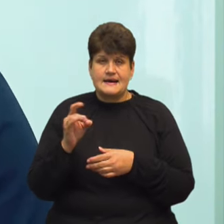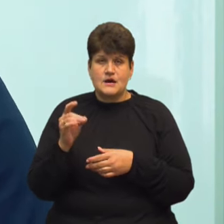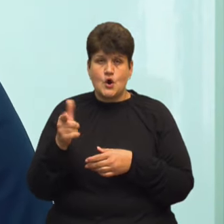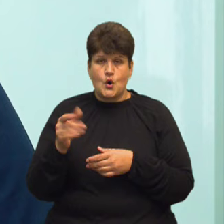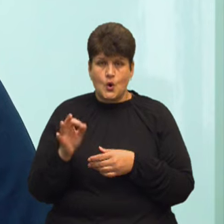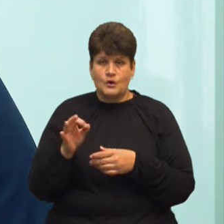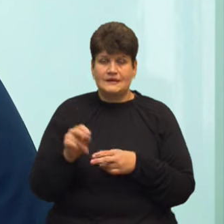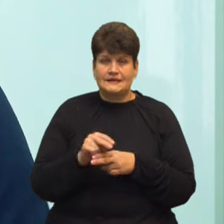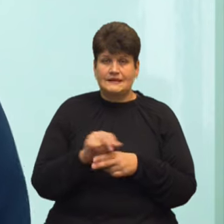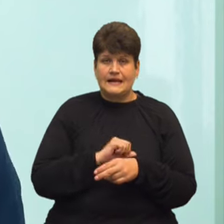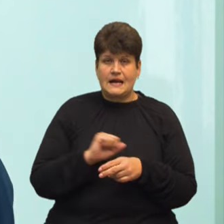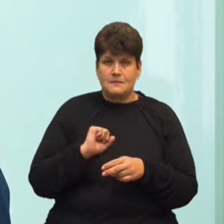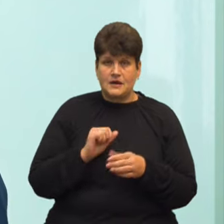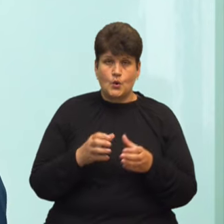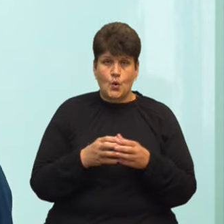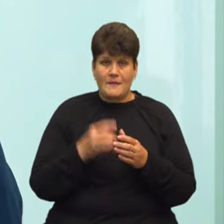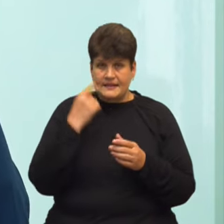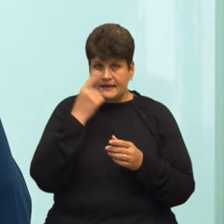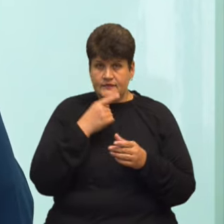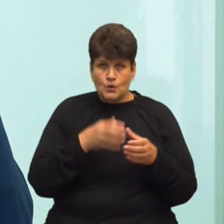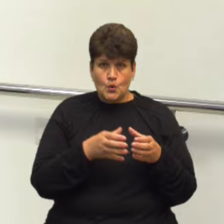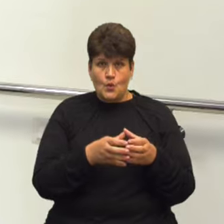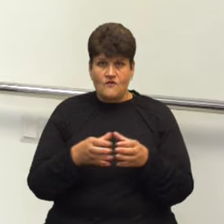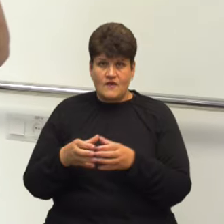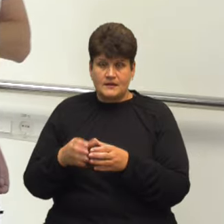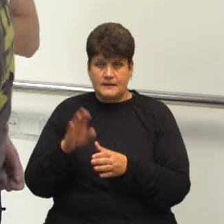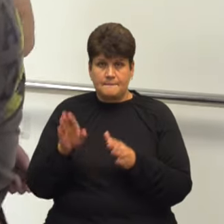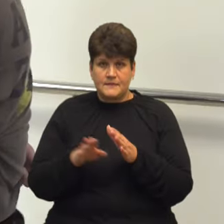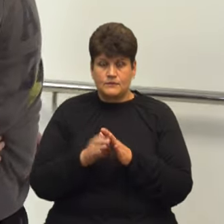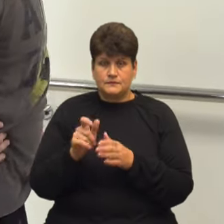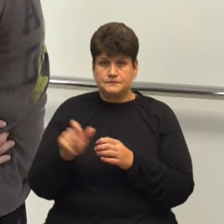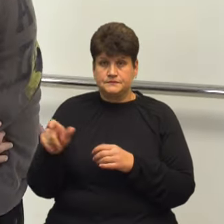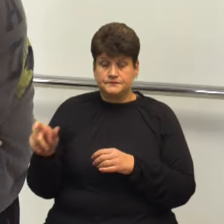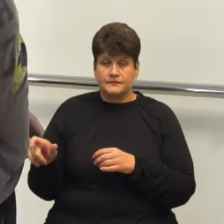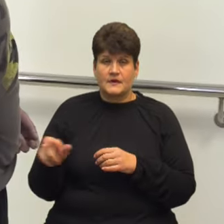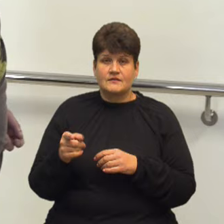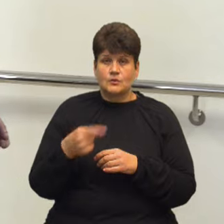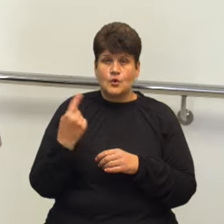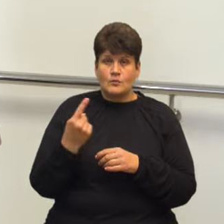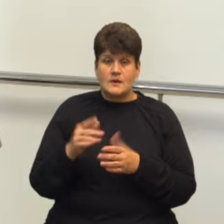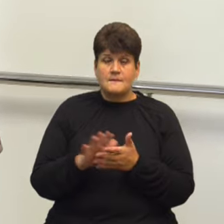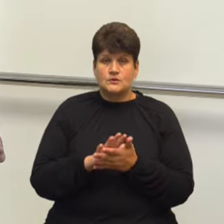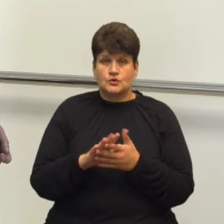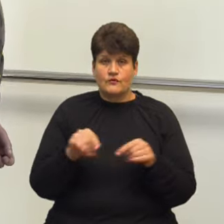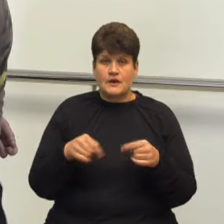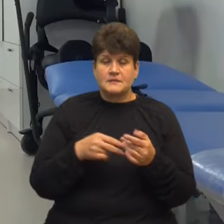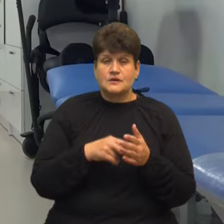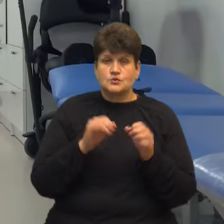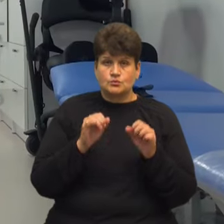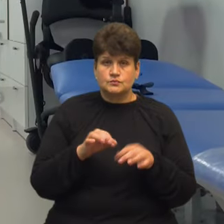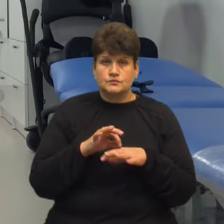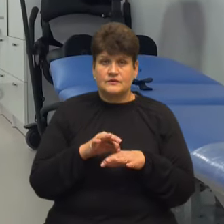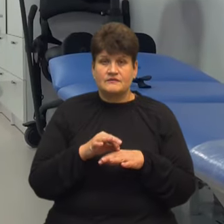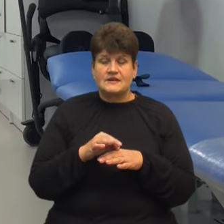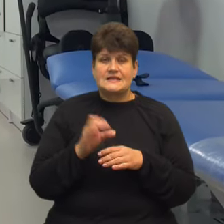Команди формуються індивідуально під кожного пацієнта У Тернопільській області безкоштовну реабілітацію можна пройти в стаціонарних